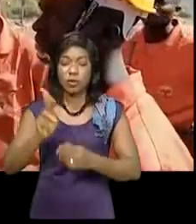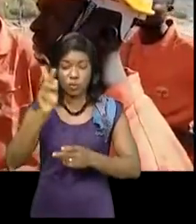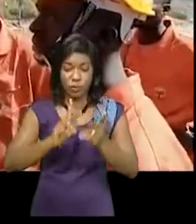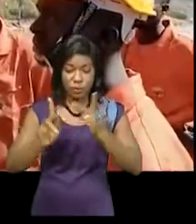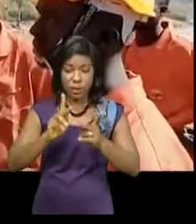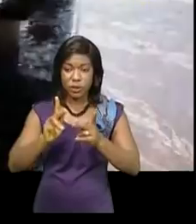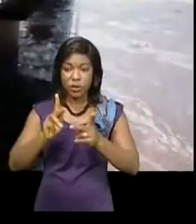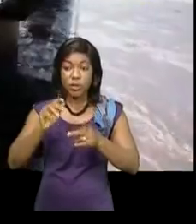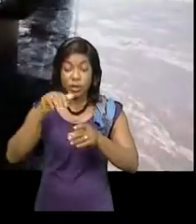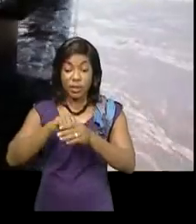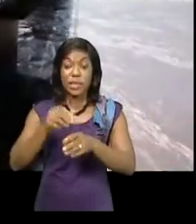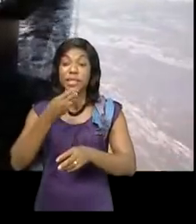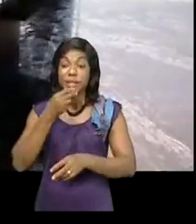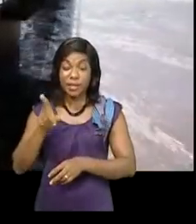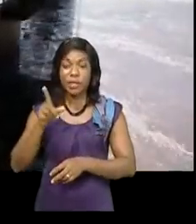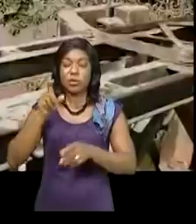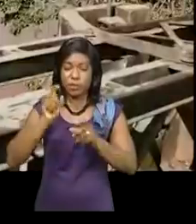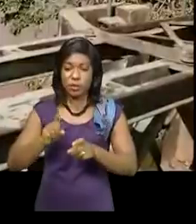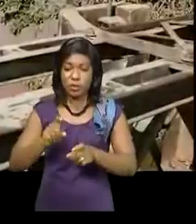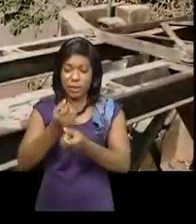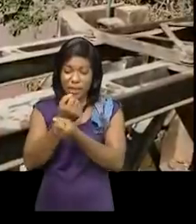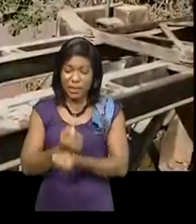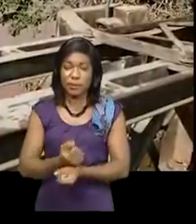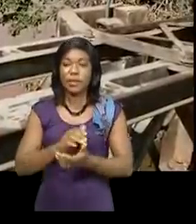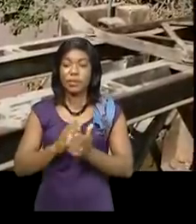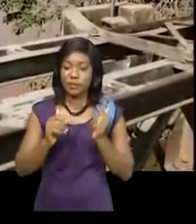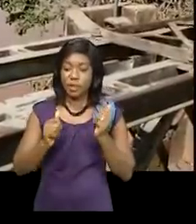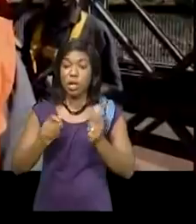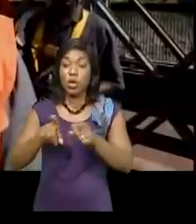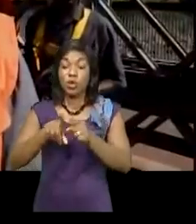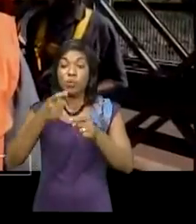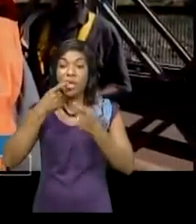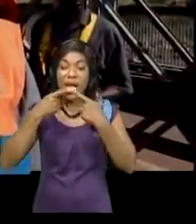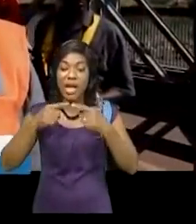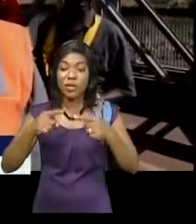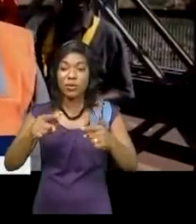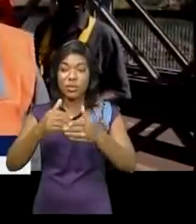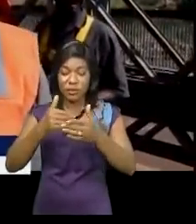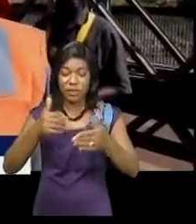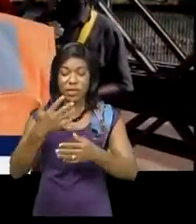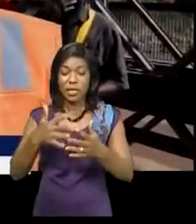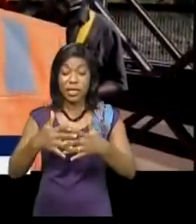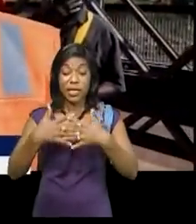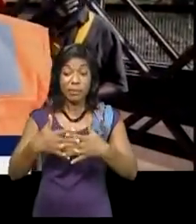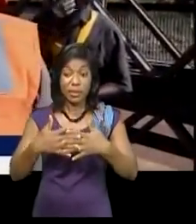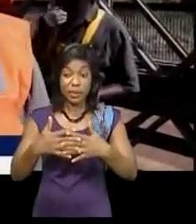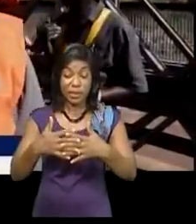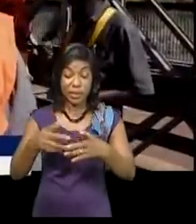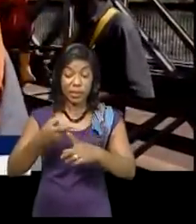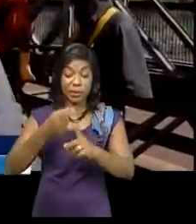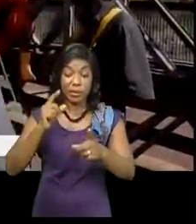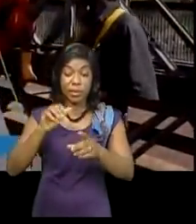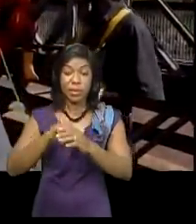respect du délai imparti pour la fin des travaux. Comme on l'avait annoncé, il y avait deux éléments qui venaient de la